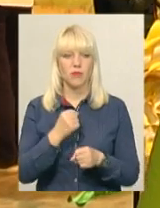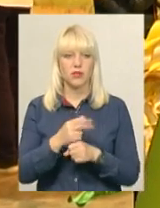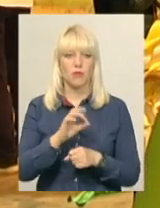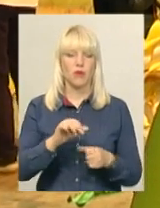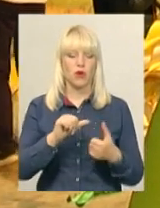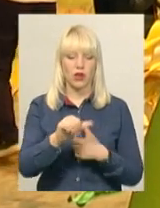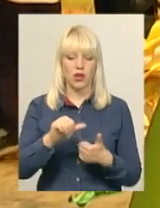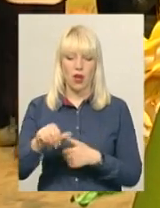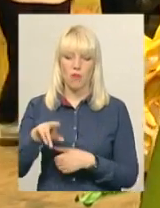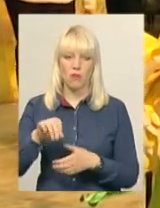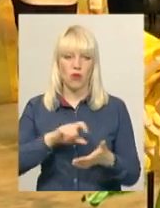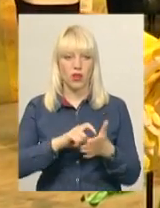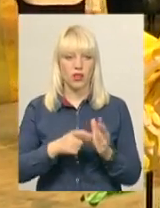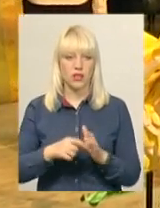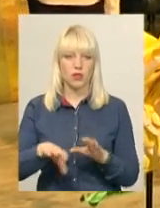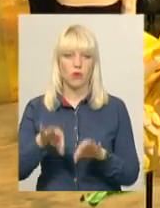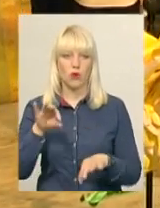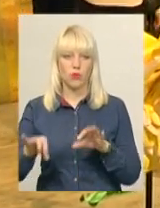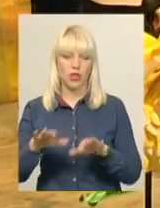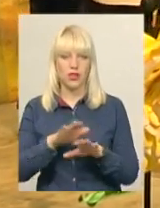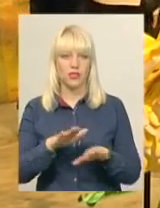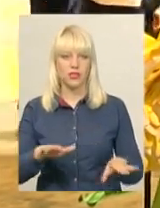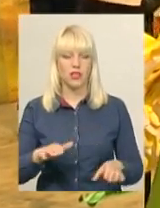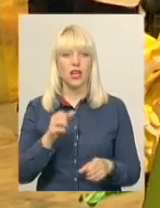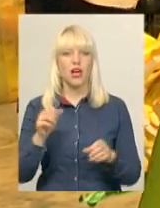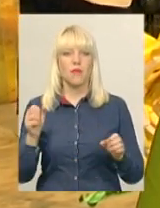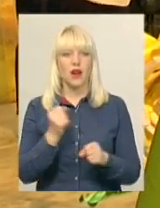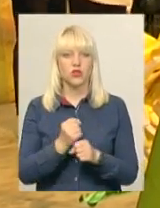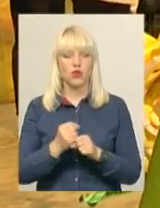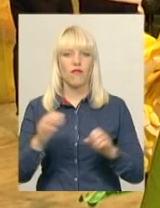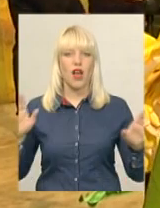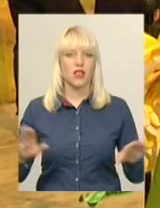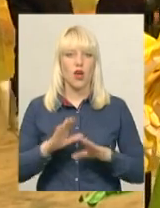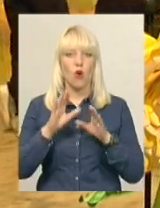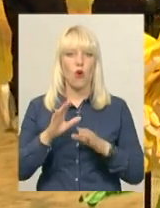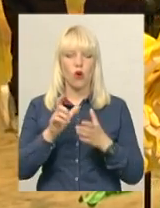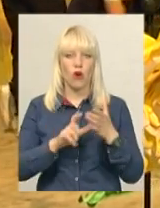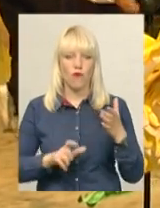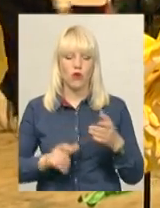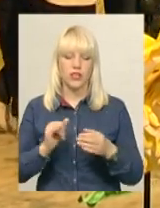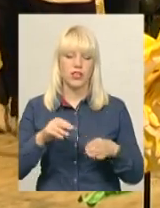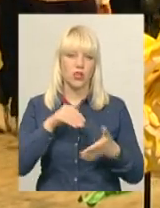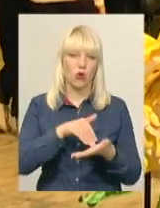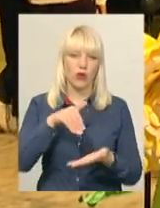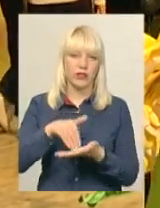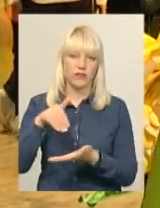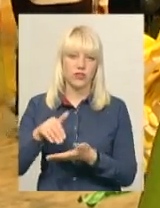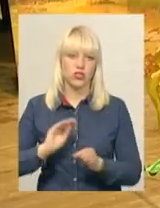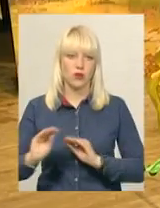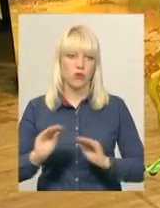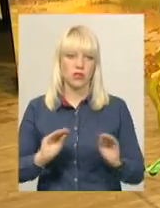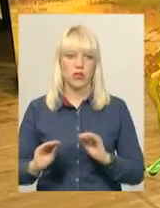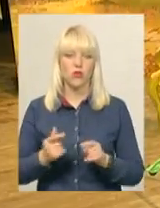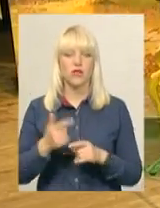класам, вибирали дітей, працювали з хоровою частиною програми і ставили хореографічні постановки для дітей.